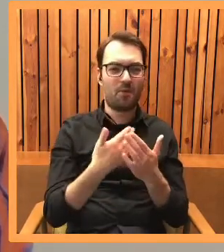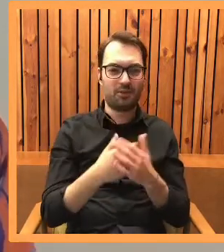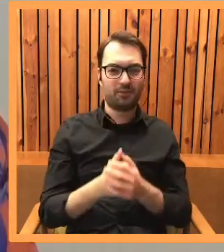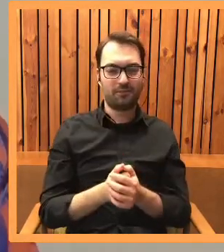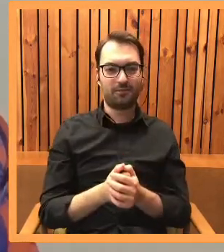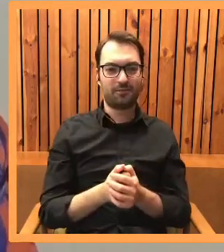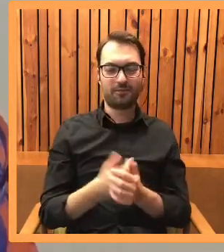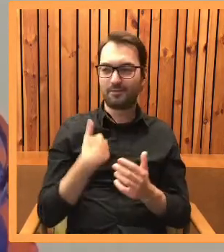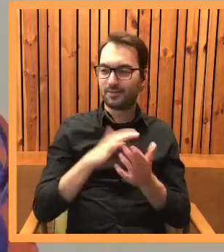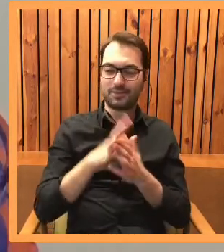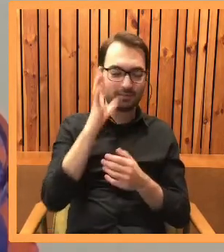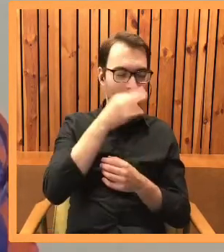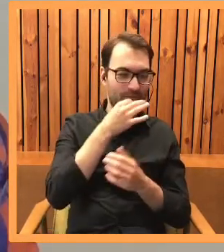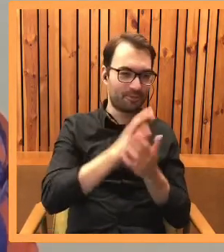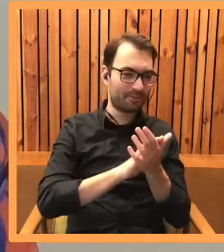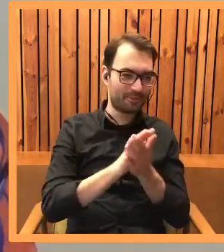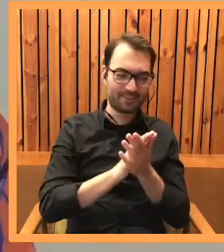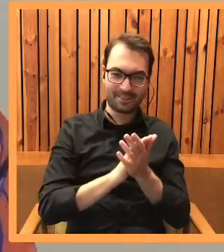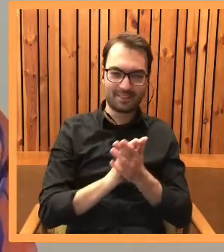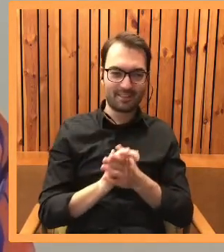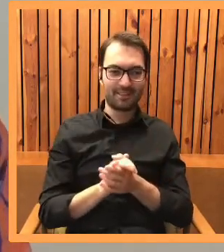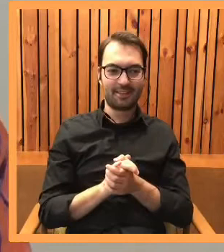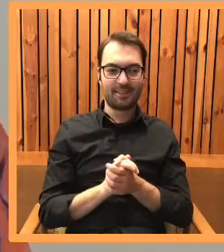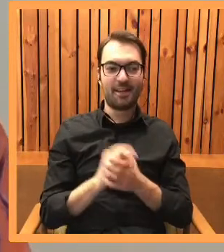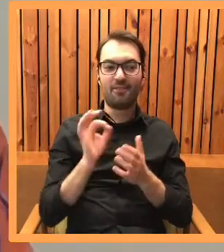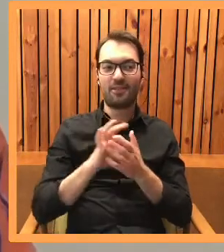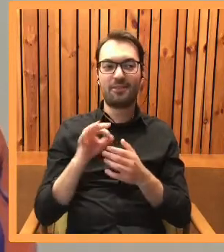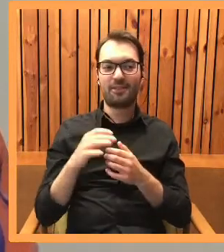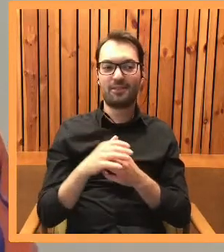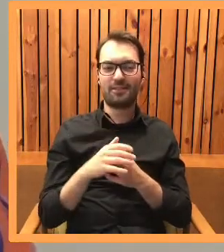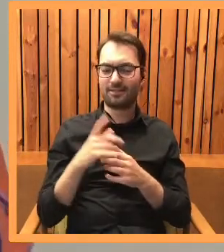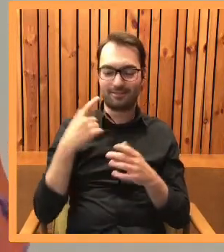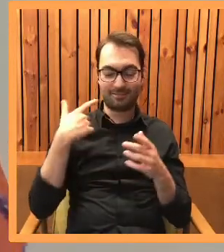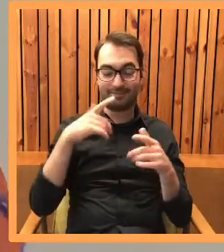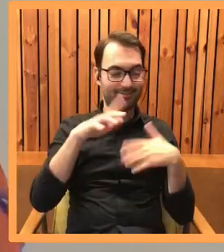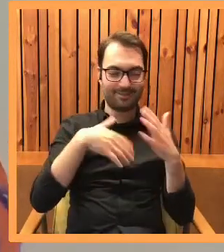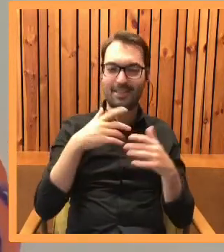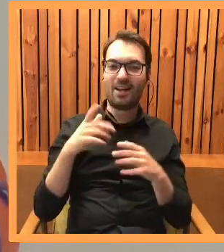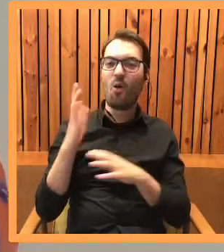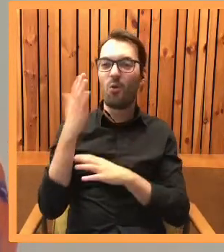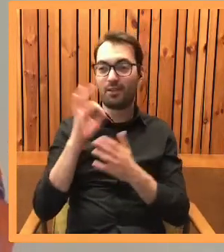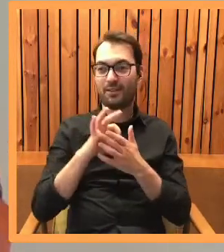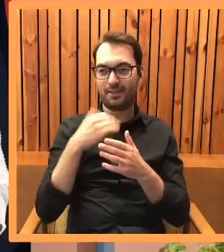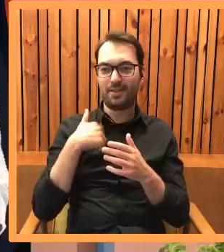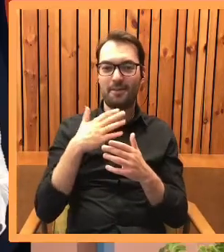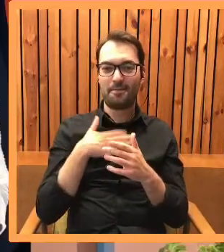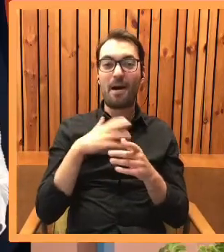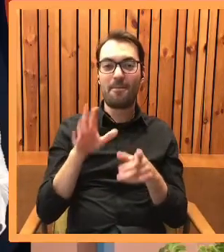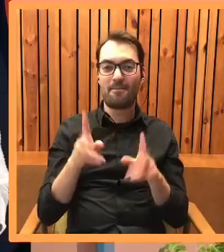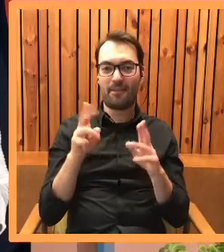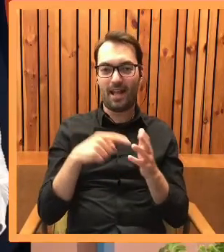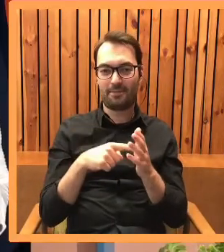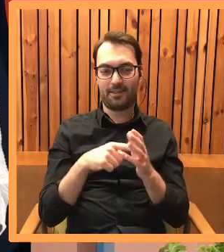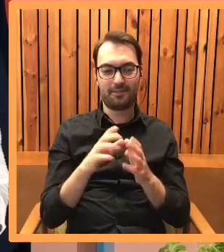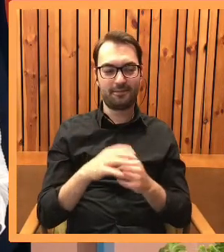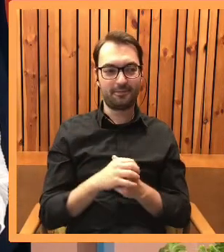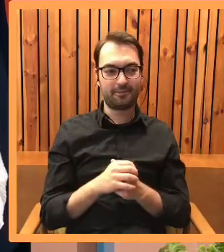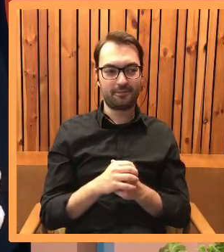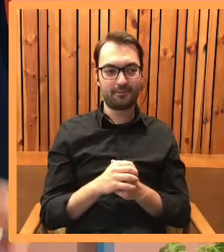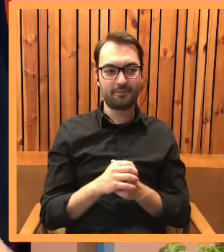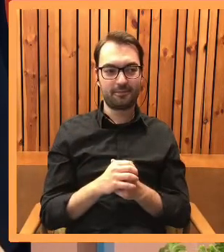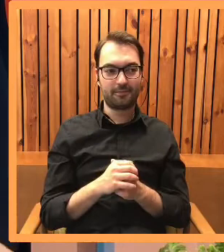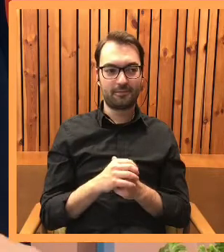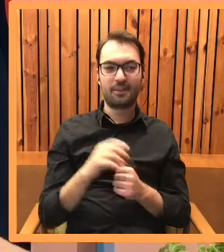I trochę zapomniałam pytania, o czym ja miałam mówić. Ale powiedziałaś o tym lustrze. kręciłam się. Ja tutaj, słuchaj, jestem przygotowana na ten fragment. Z